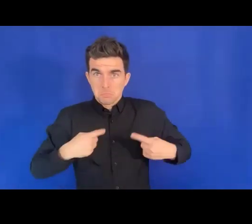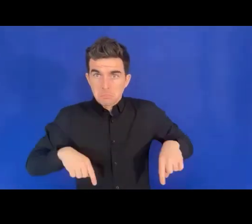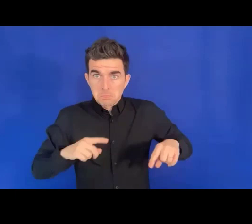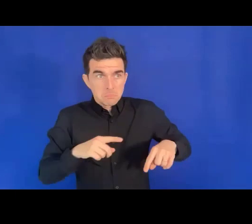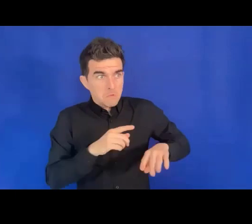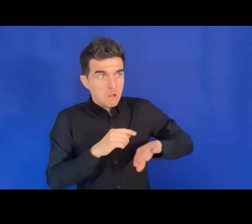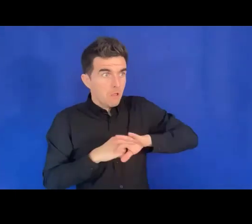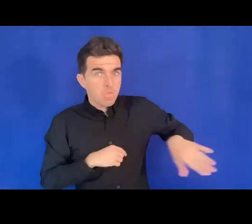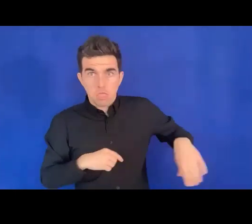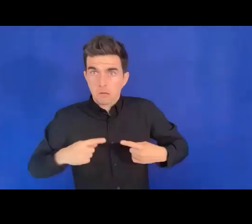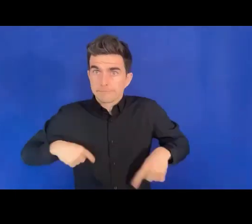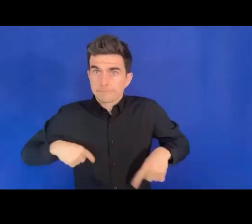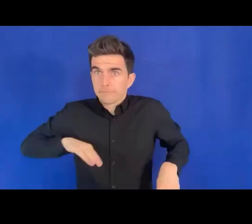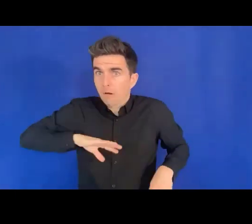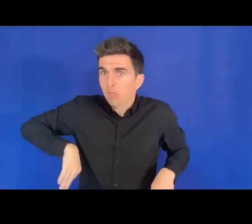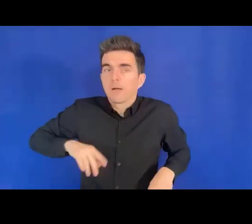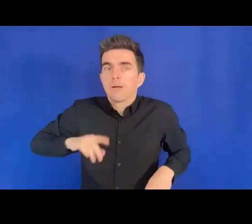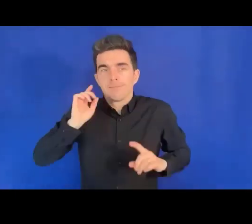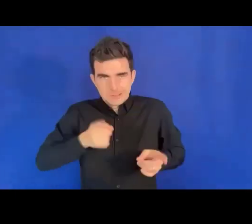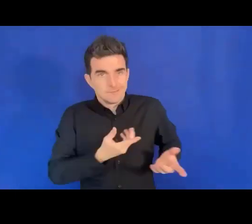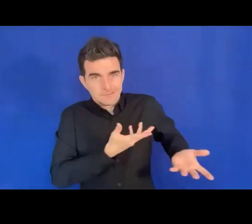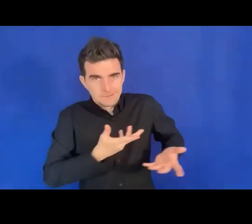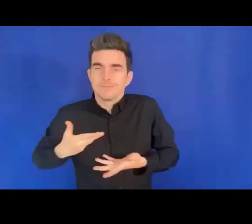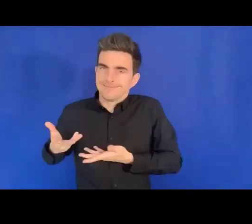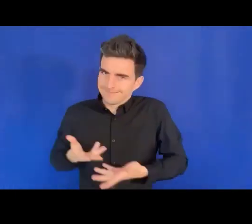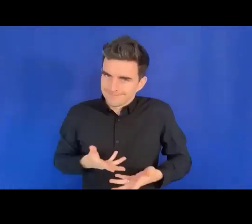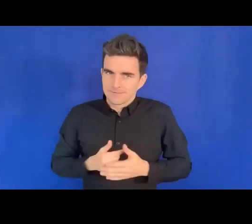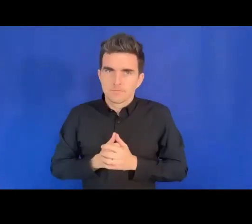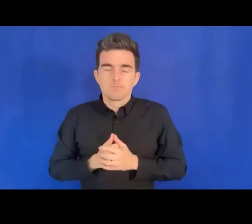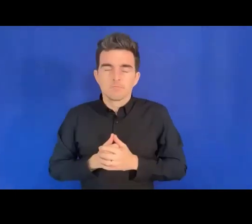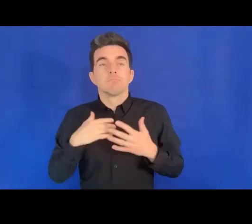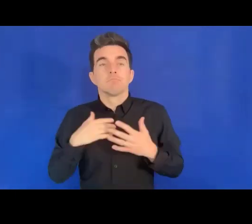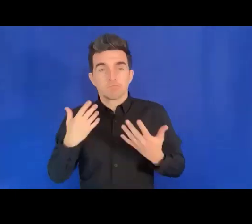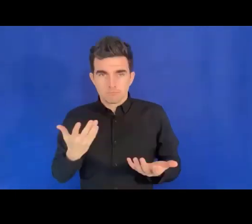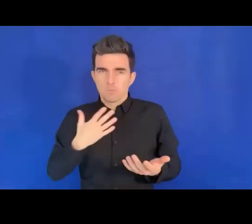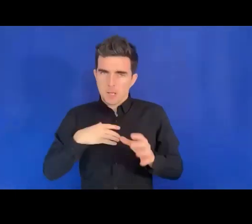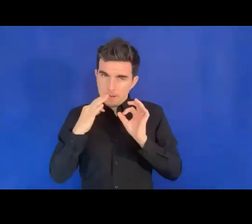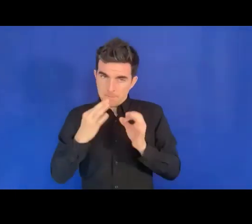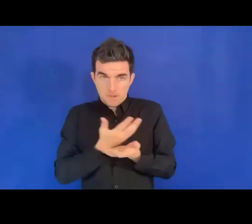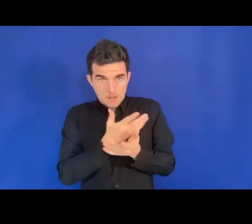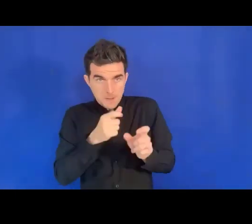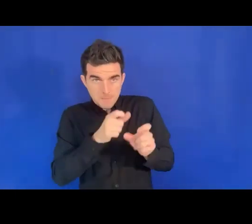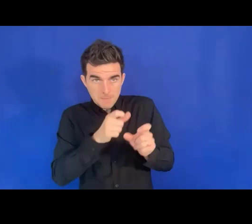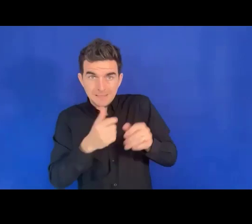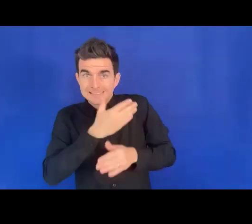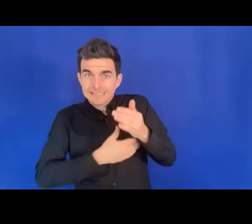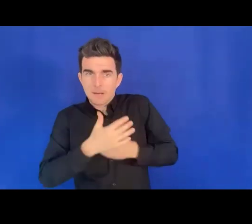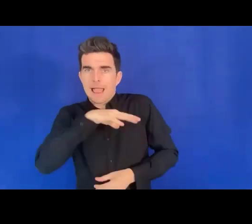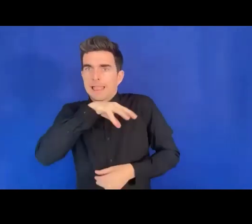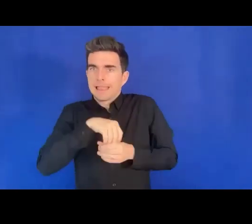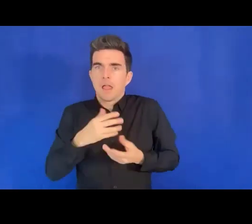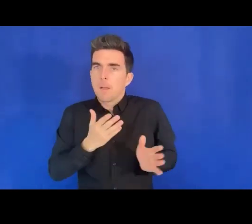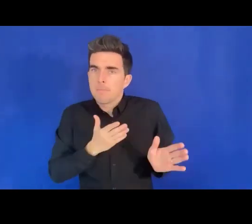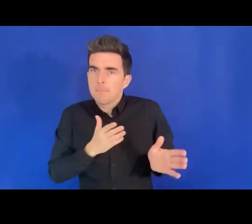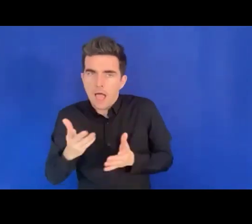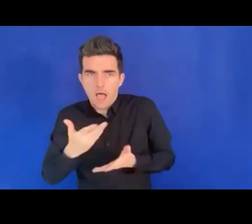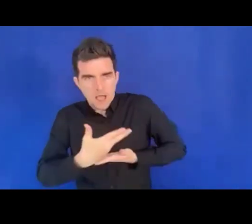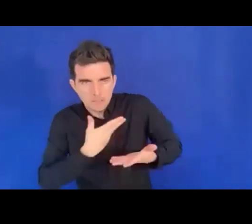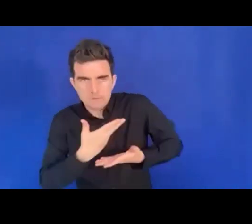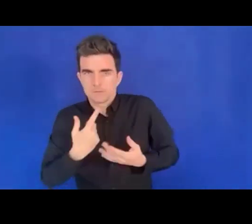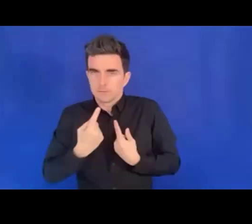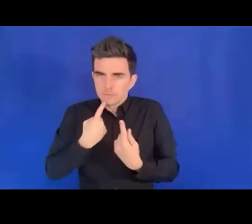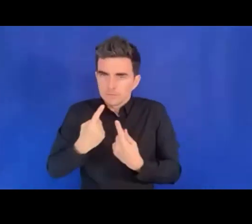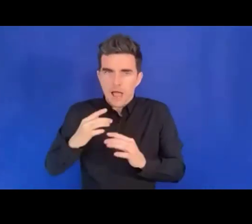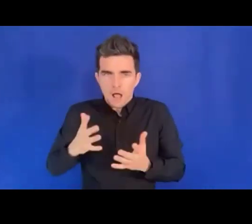processus, c'est de rassurer qu'ils ne sont pas invisibles. Ils sont visibles et ils font partie du processus de planification et des